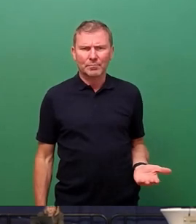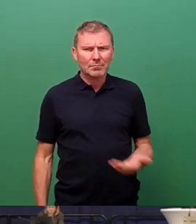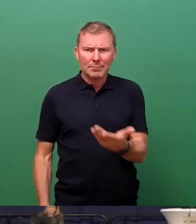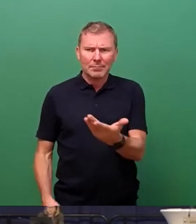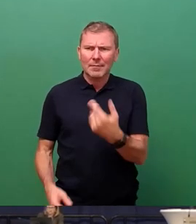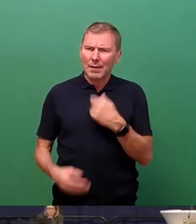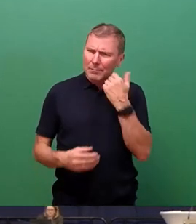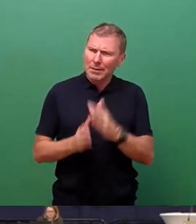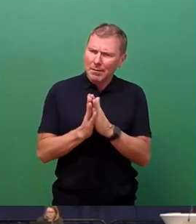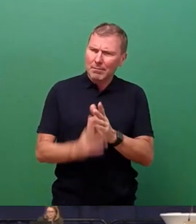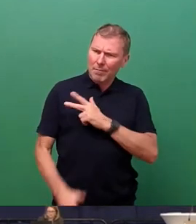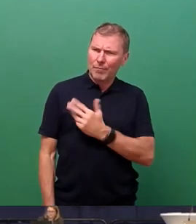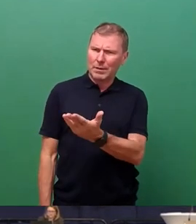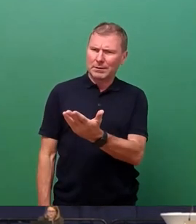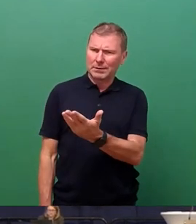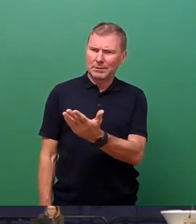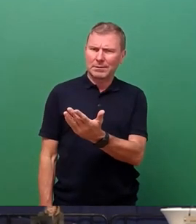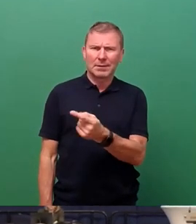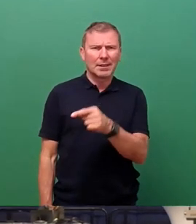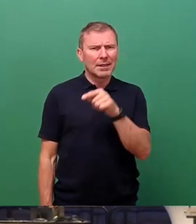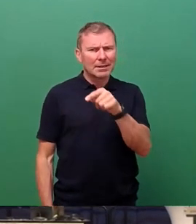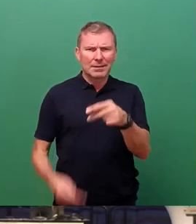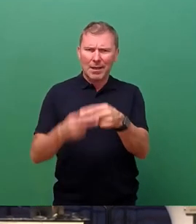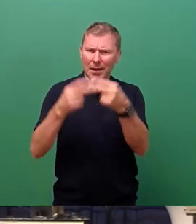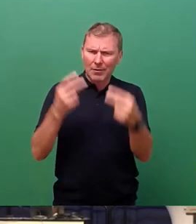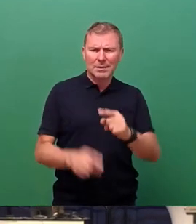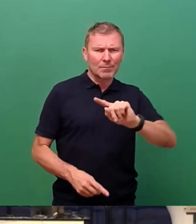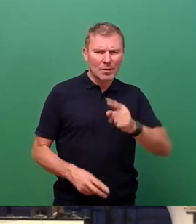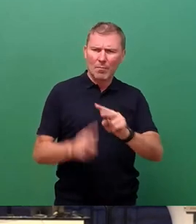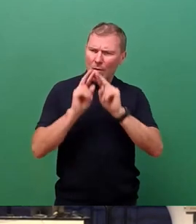herzlich, sich dieses Konzept noch mal anzusehen.